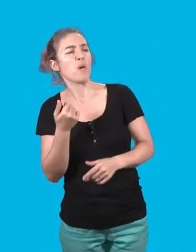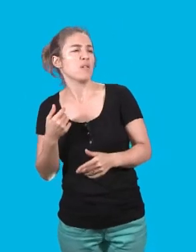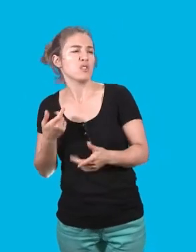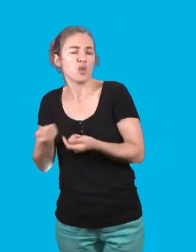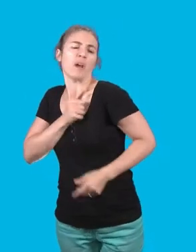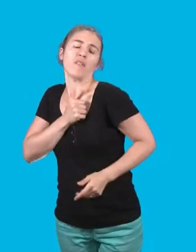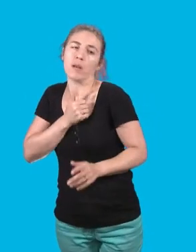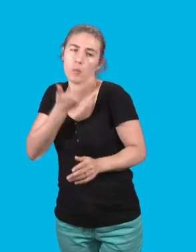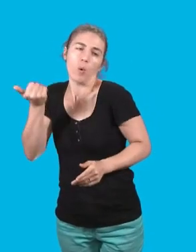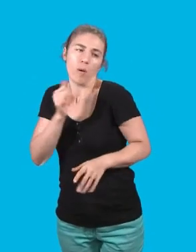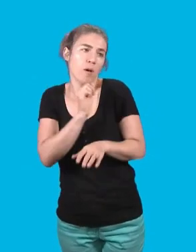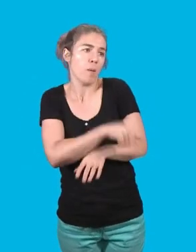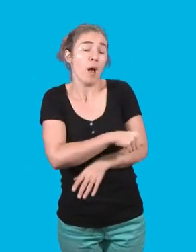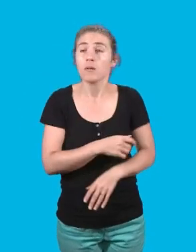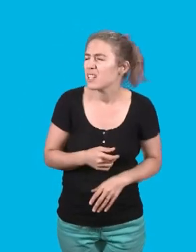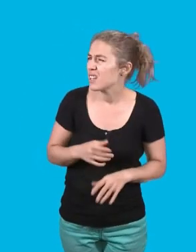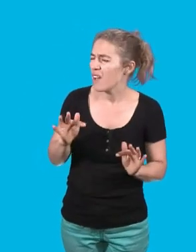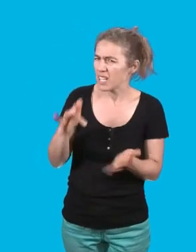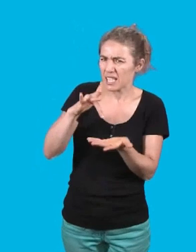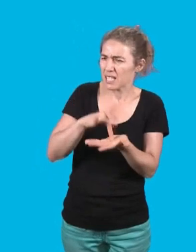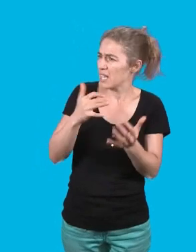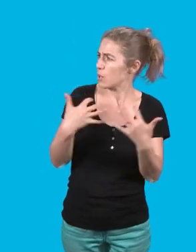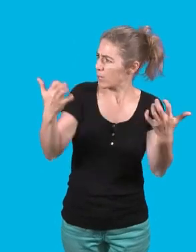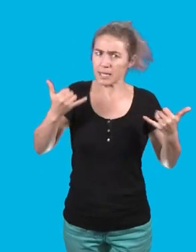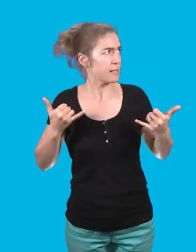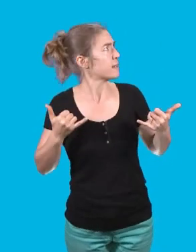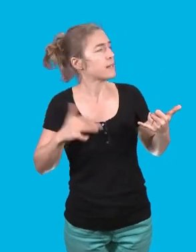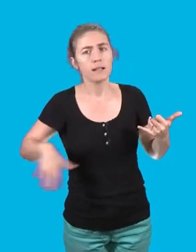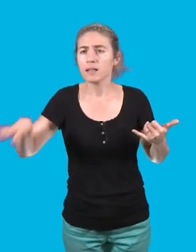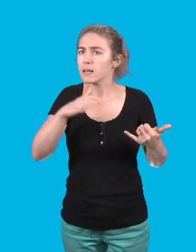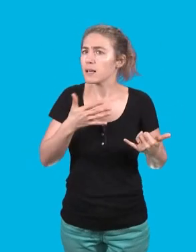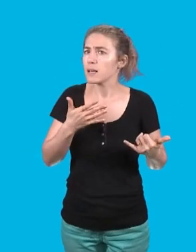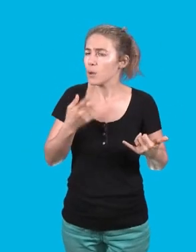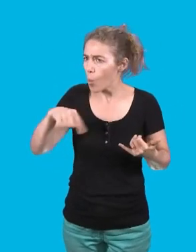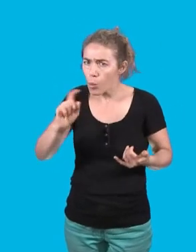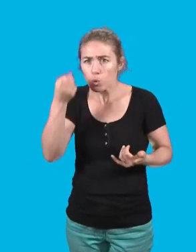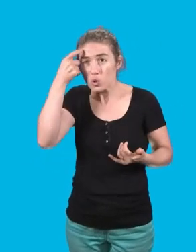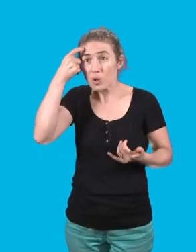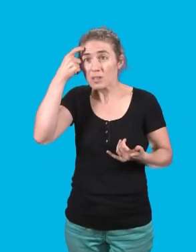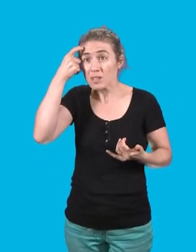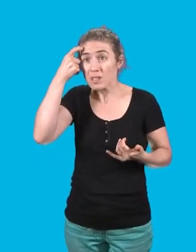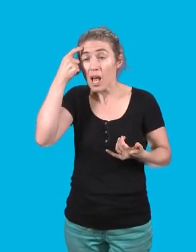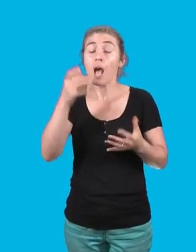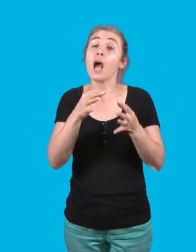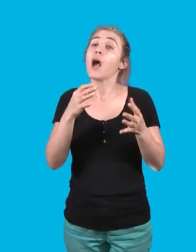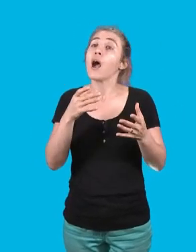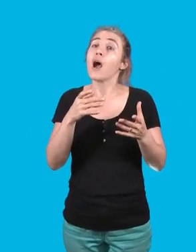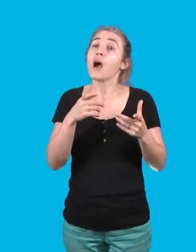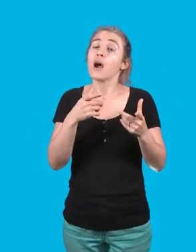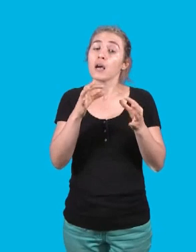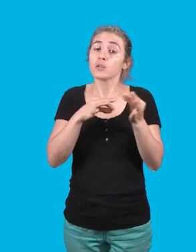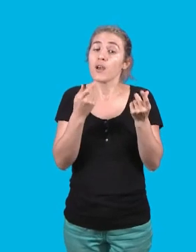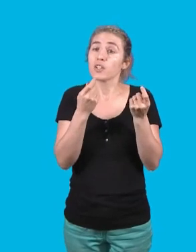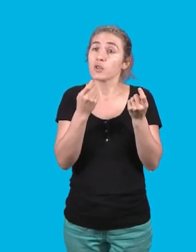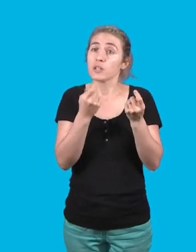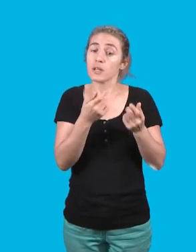Parlons de la cité des congrès. Est-ce que tout le monde est conscient ici qu'à la cité des congrès, plus de la moitié du résultat économique et des recettes